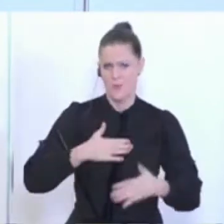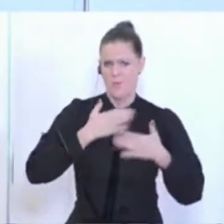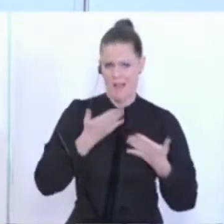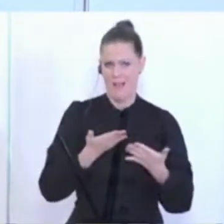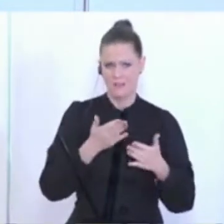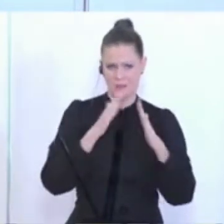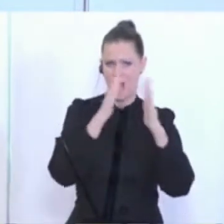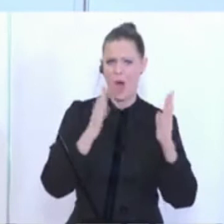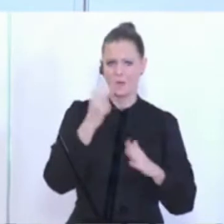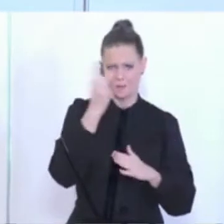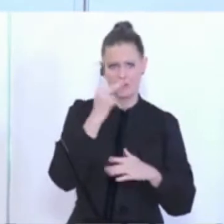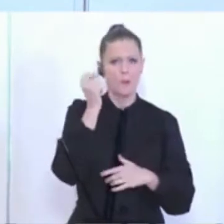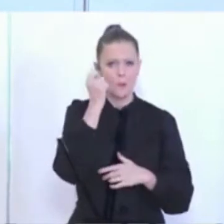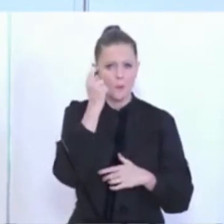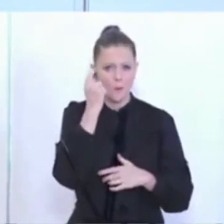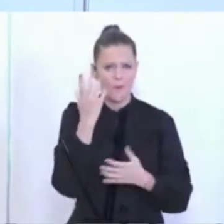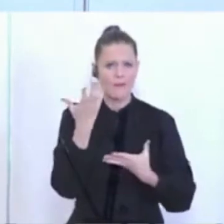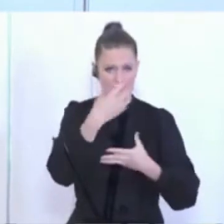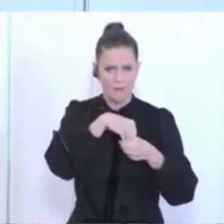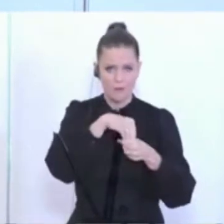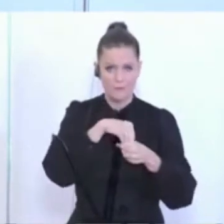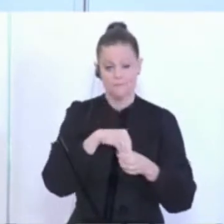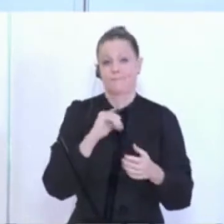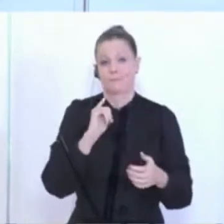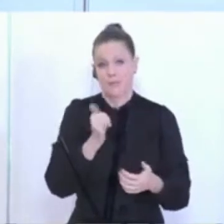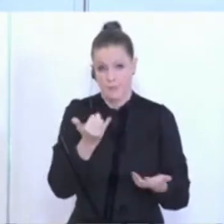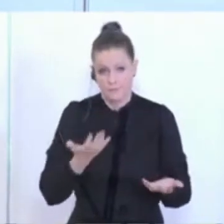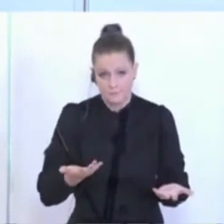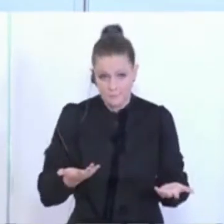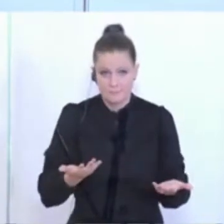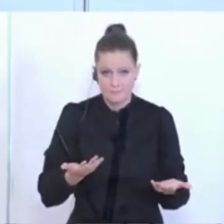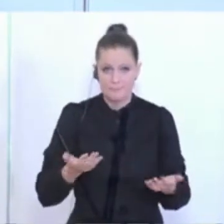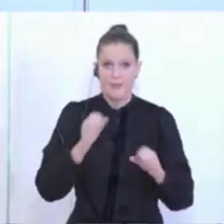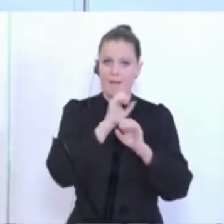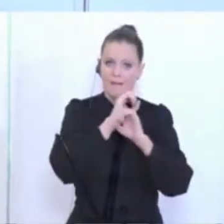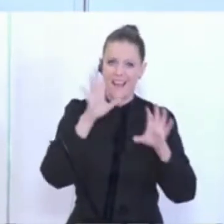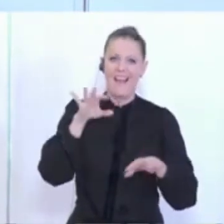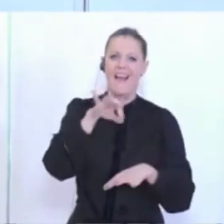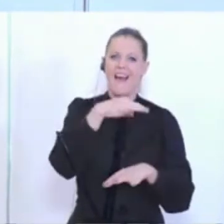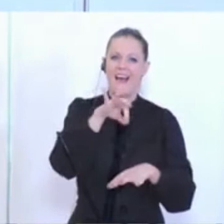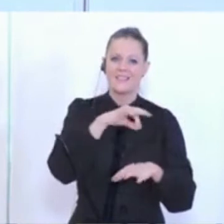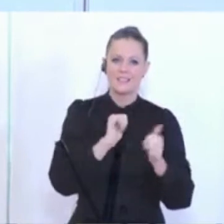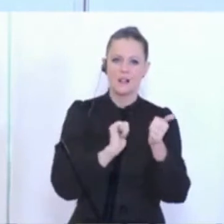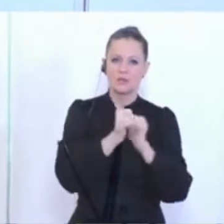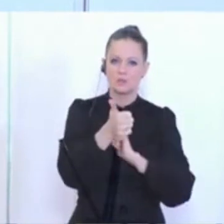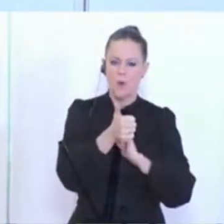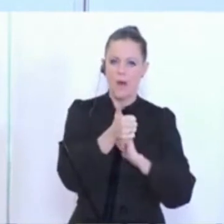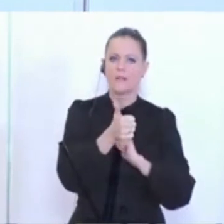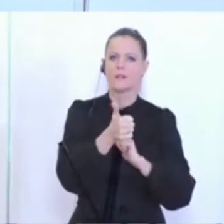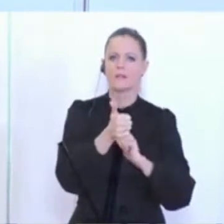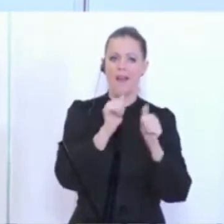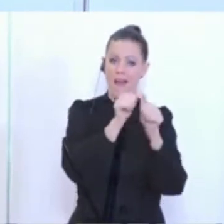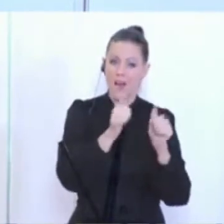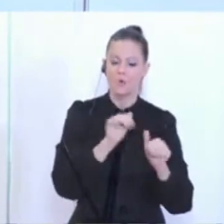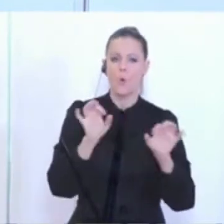Logik, die da wäre. Ja, natürlich Einzelsportarten beziehungsweise Sportarten, wo man